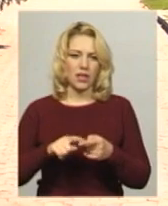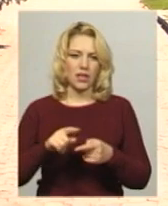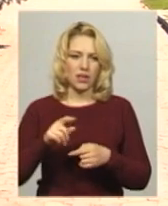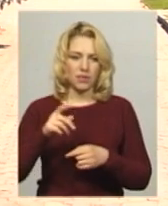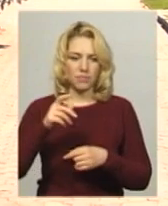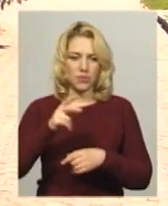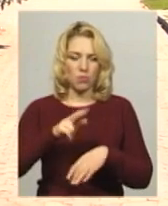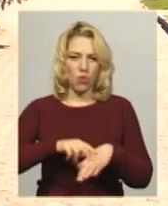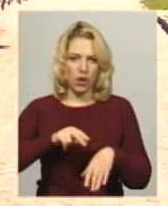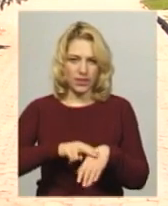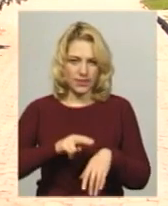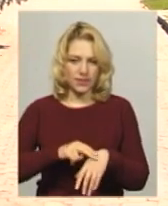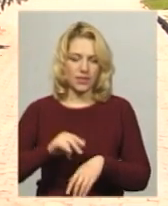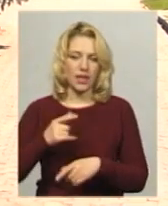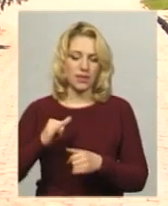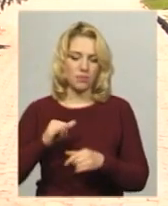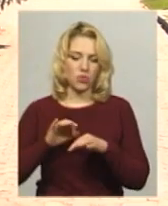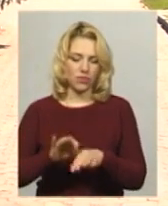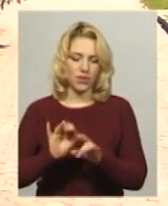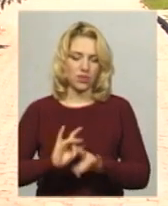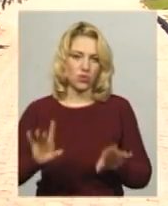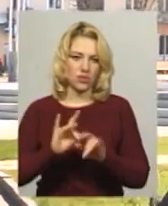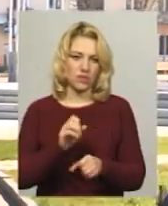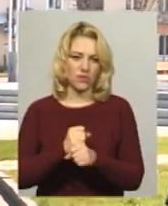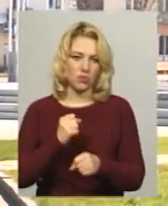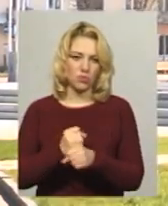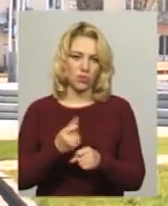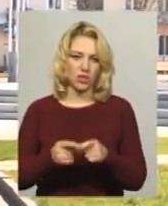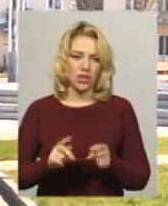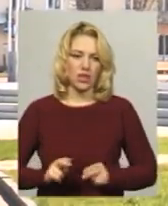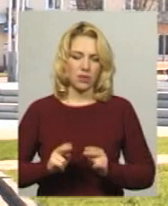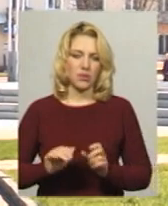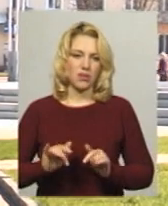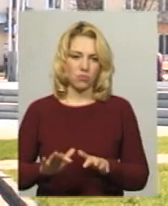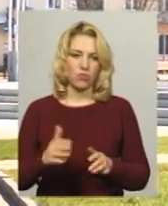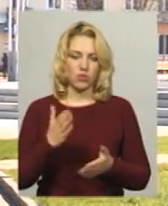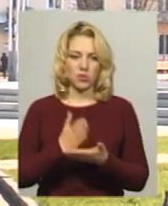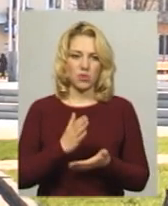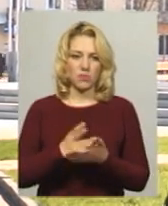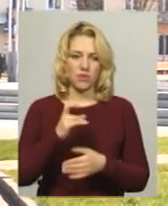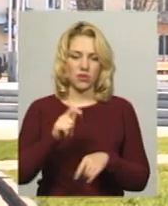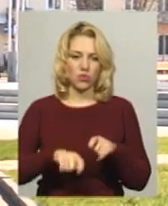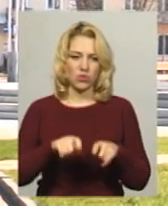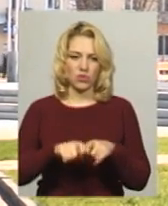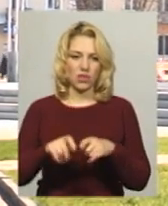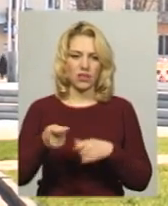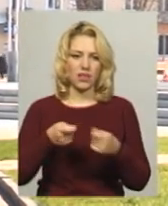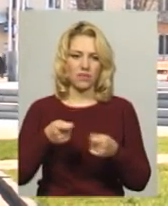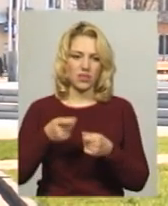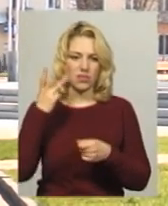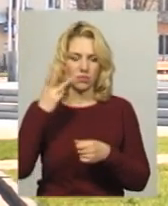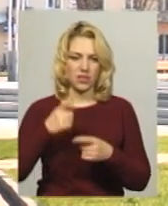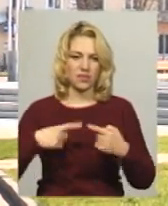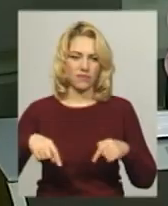Хмельницького відділу поліції та проведено роз'яснювальні роботи. Дане кримінальне провадження перебуває на контролі у керівництві Хмельницького відділу